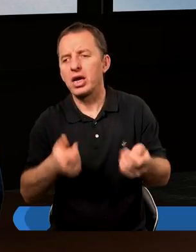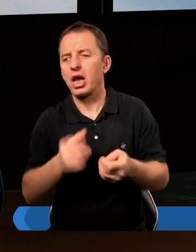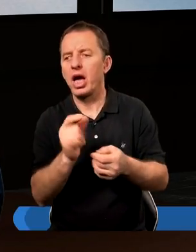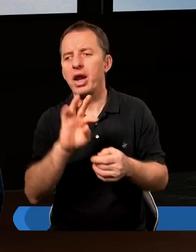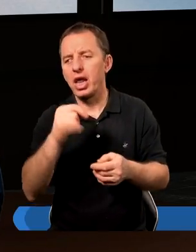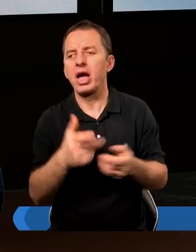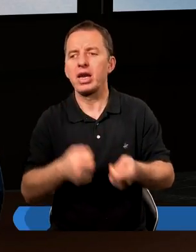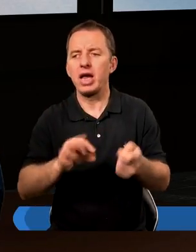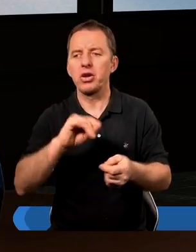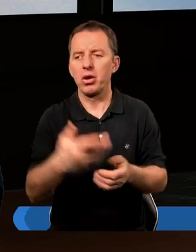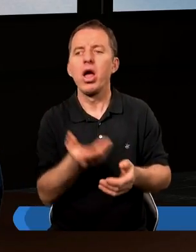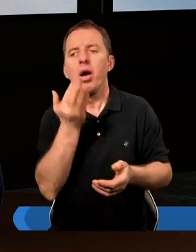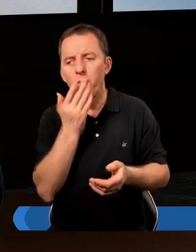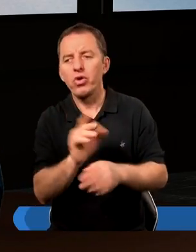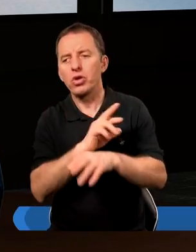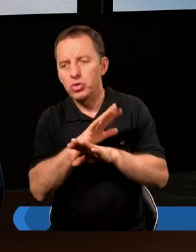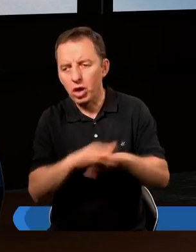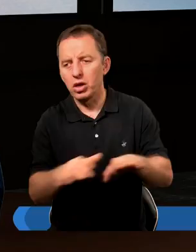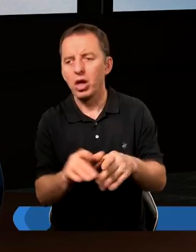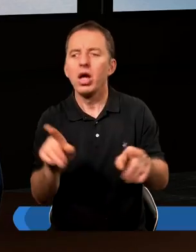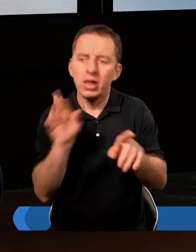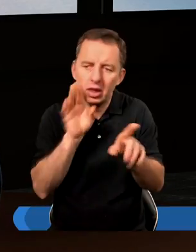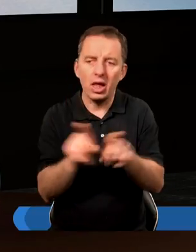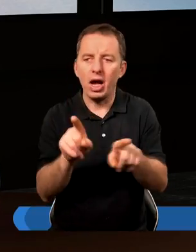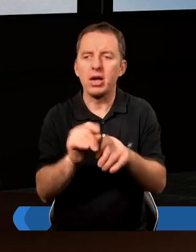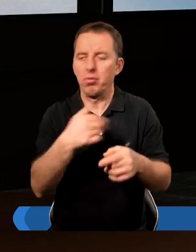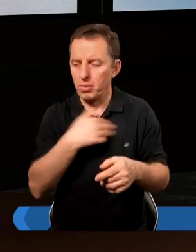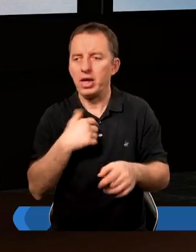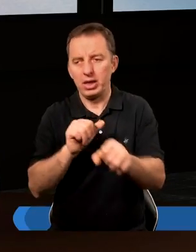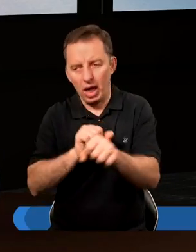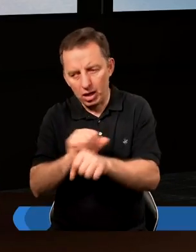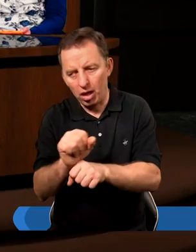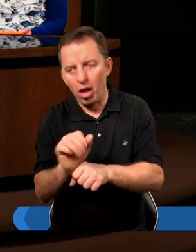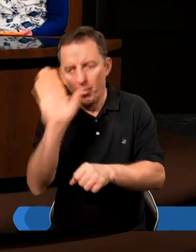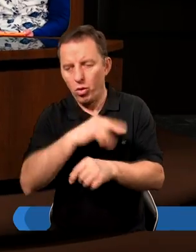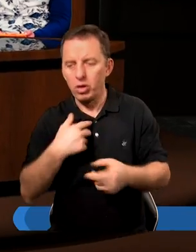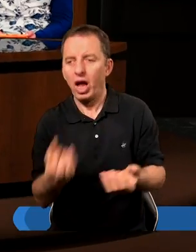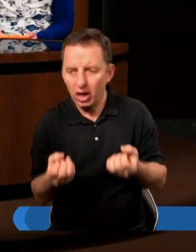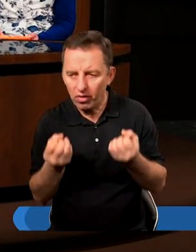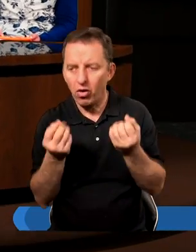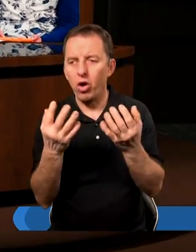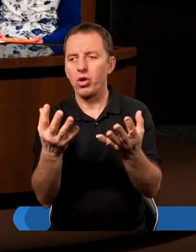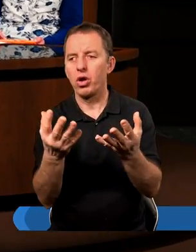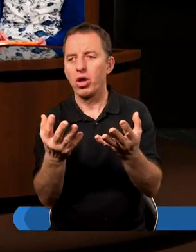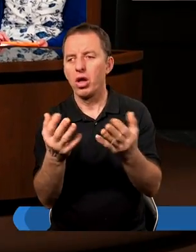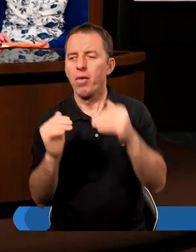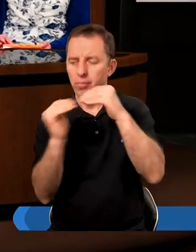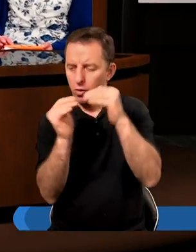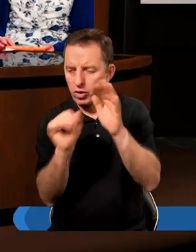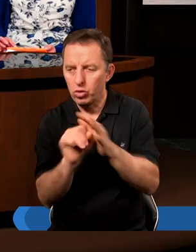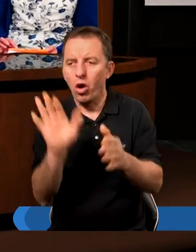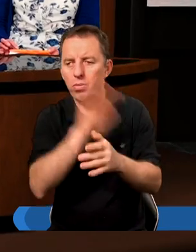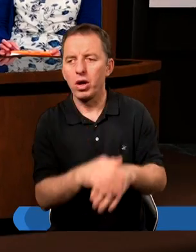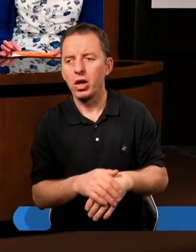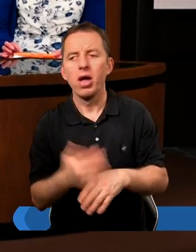z garncarzem, ale mówiąc szczerze, to mniej więcej tacy jesteśmy. Bóg nas stworzył i w porównaniu do